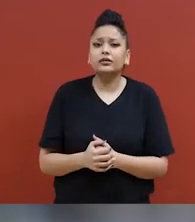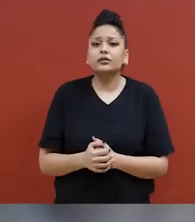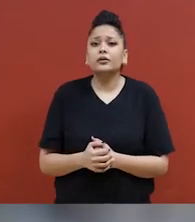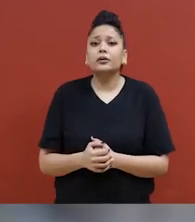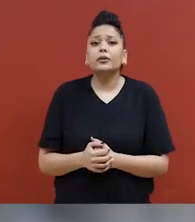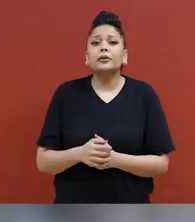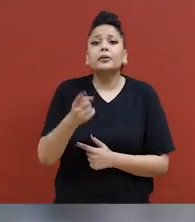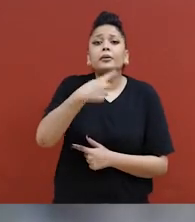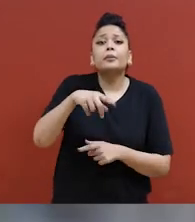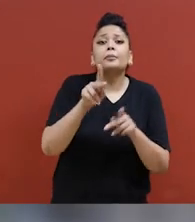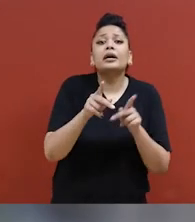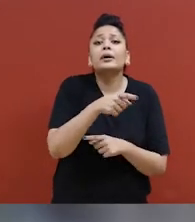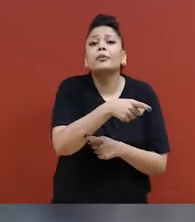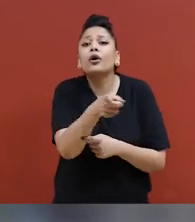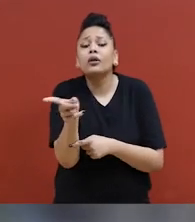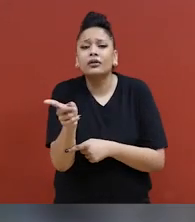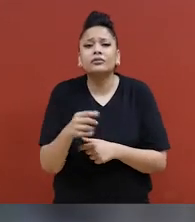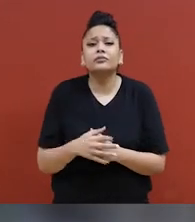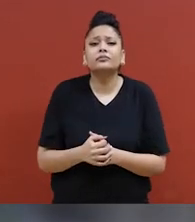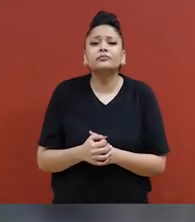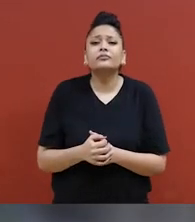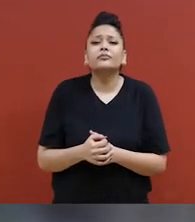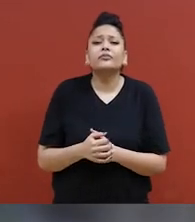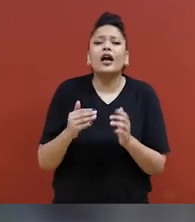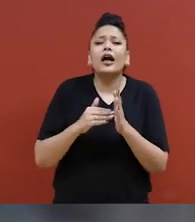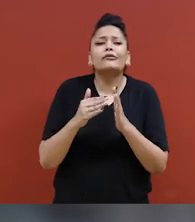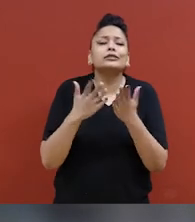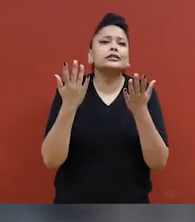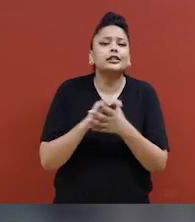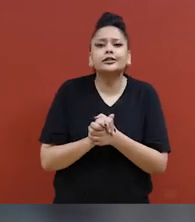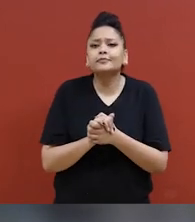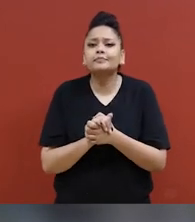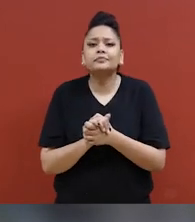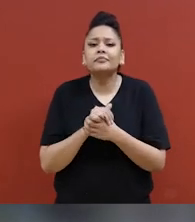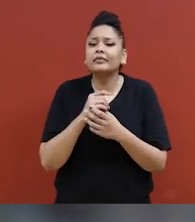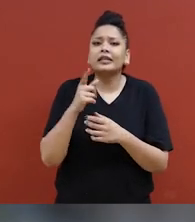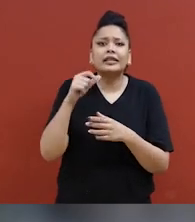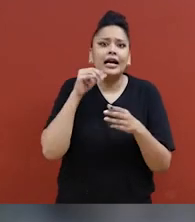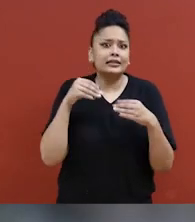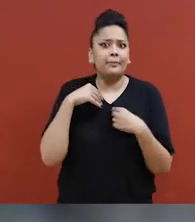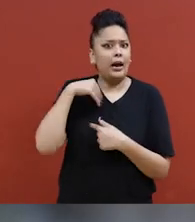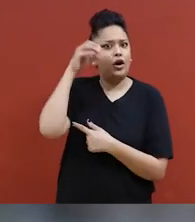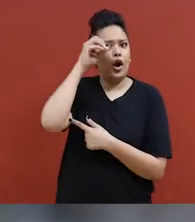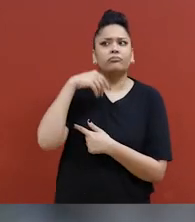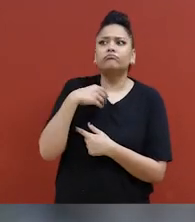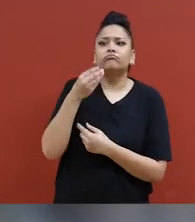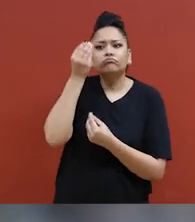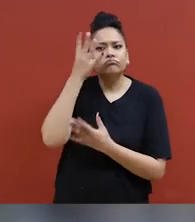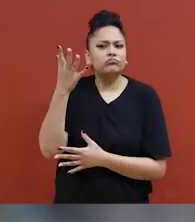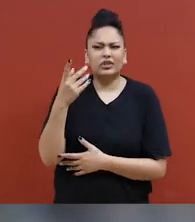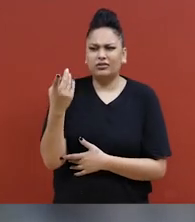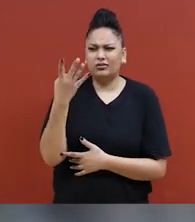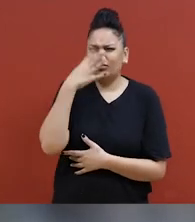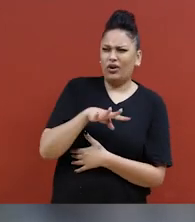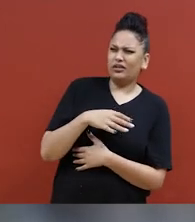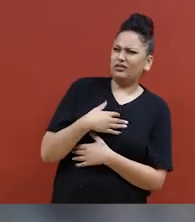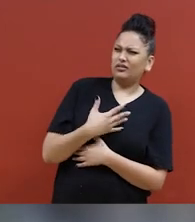souvent les gens ne prennent pas vos opinions à cœur. Ils les écartent simplement parce qu'ils ne croient pas que vous êtes assez